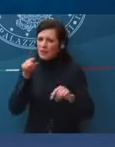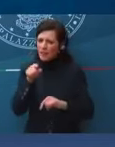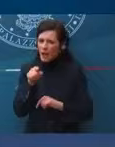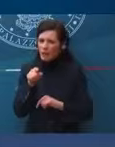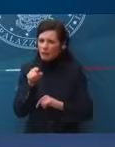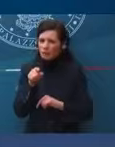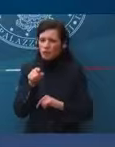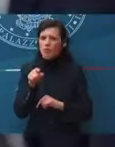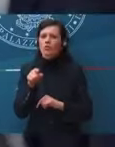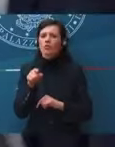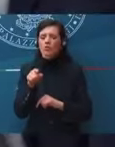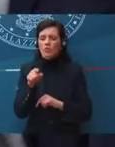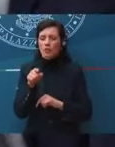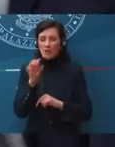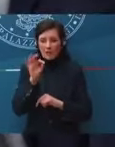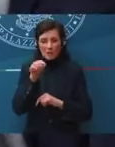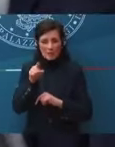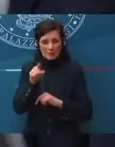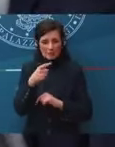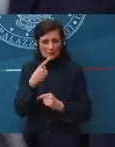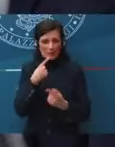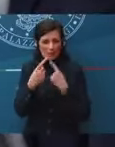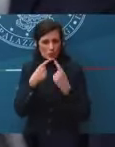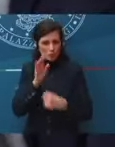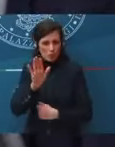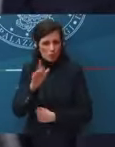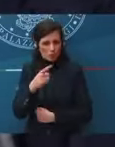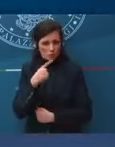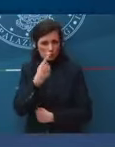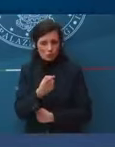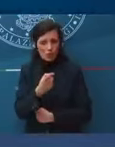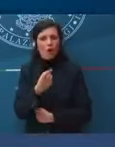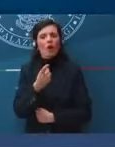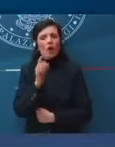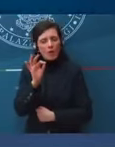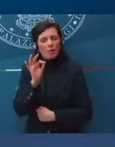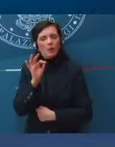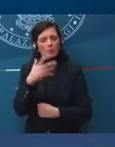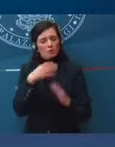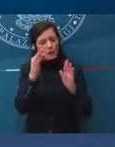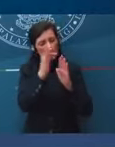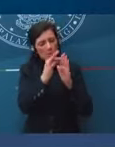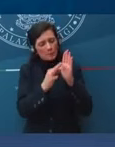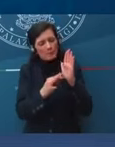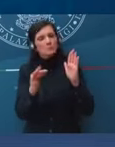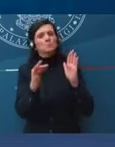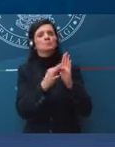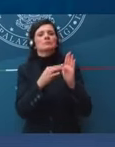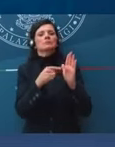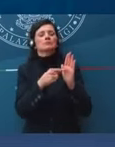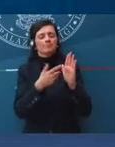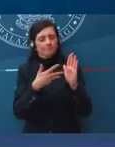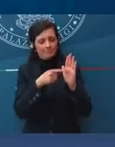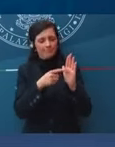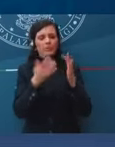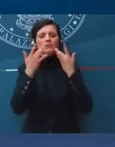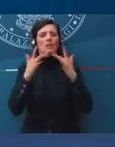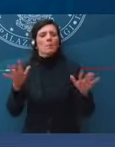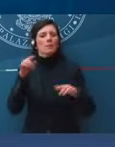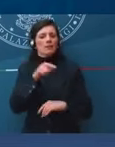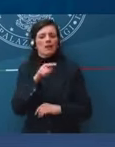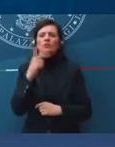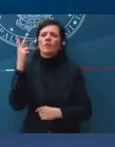Uno dei punti di quel discorso che avete citato è proprio questo. è, come dire, difficilmente comprensibile che ci siano